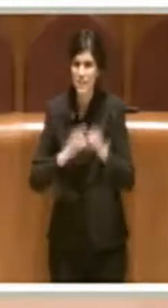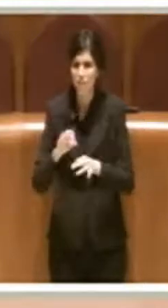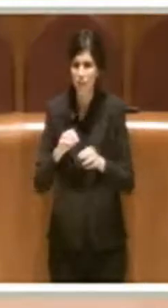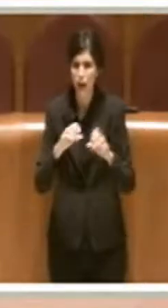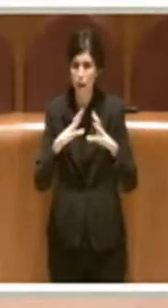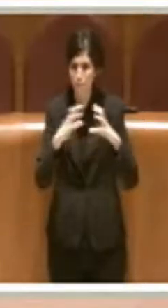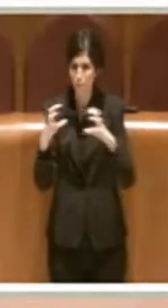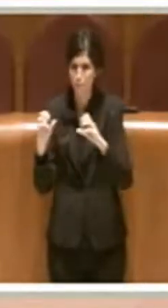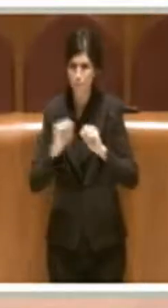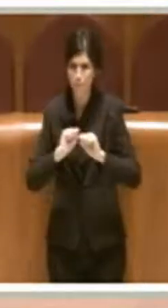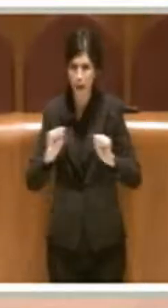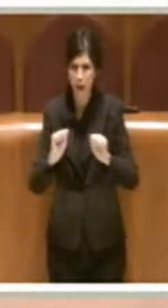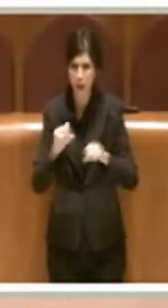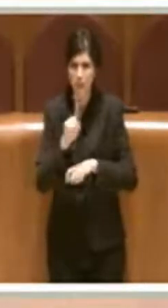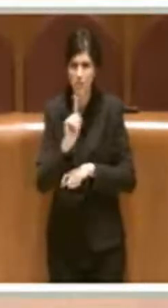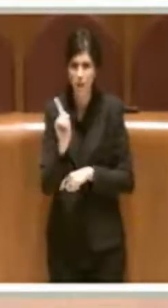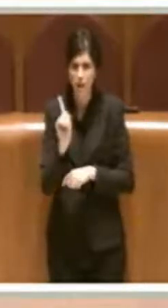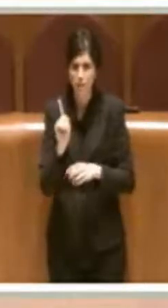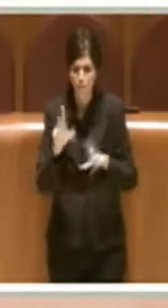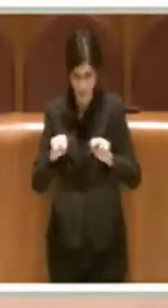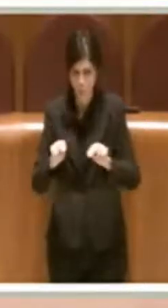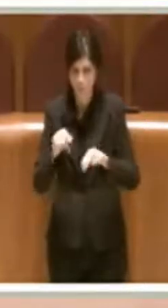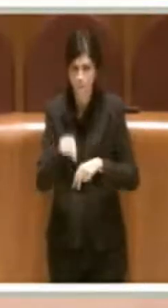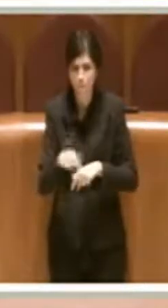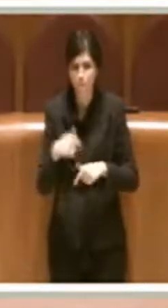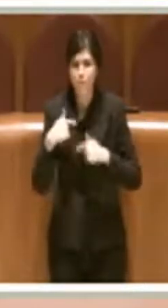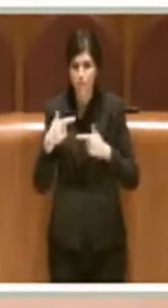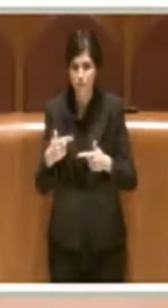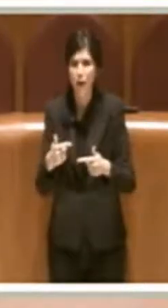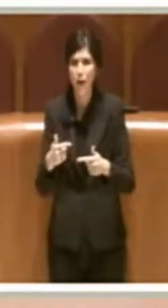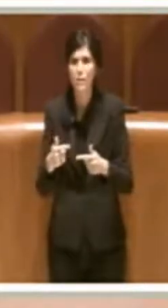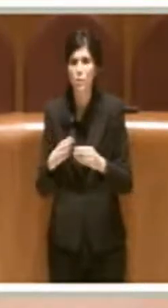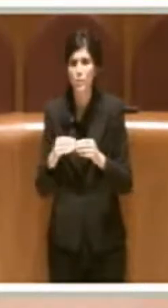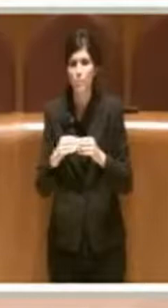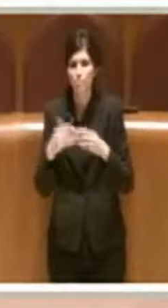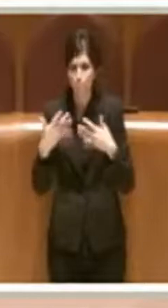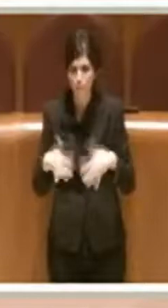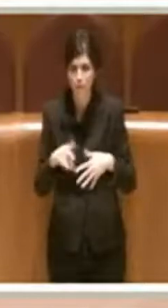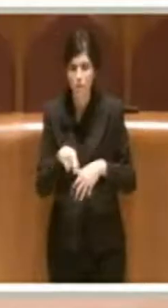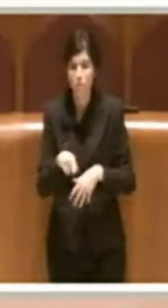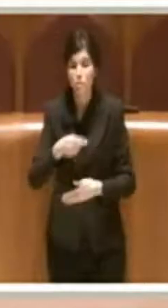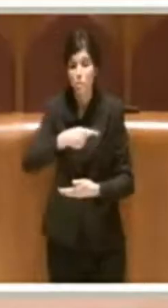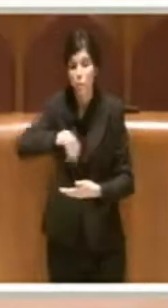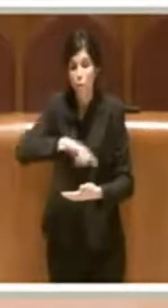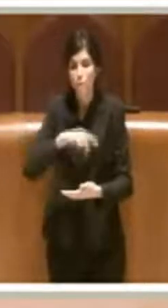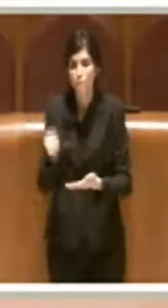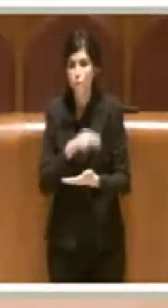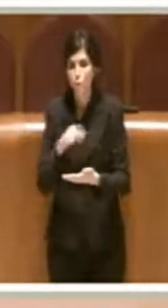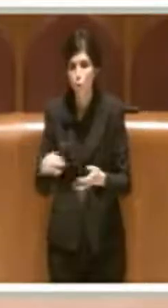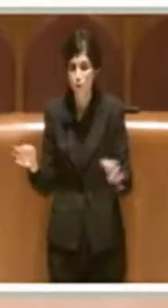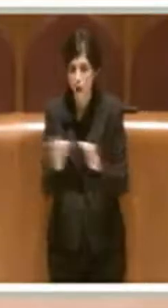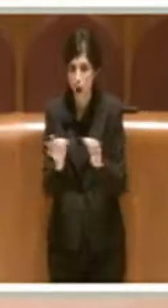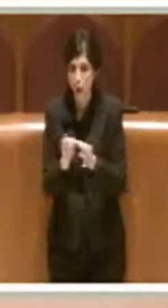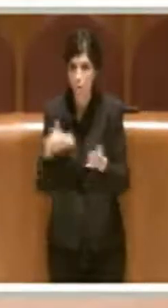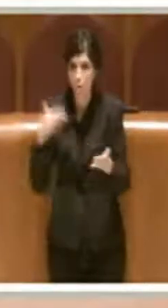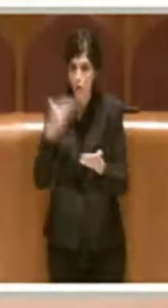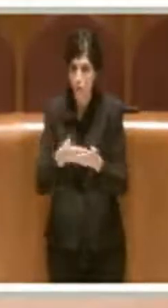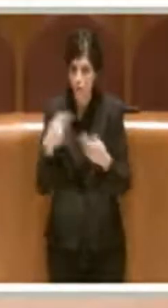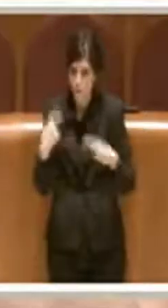forline di materiali e attrezzature. Quindi siamo molto soddisfatti e voteremo favorevolmente questa proposta. Grazie.